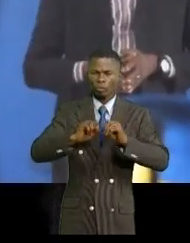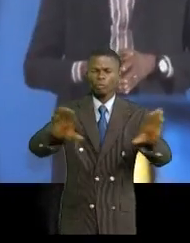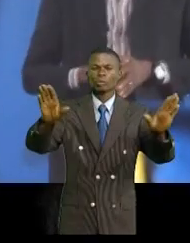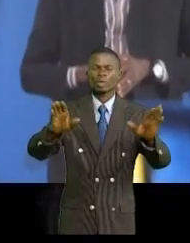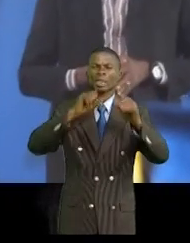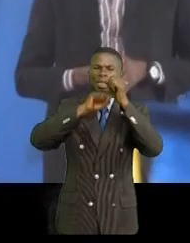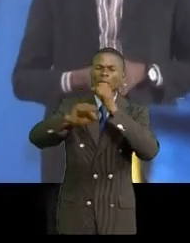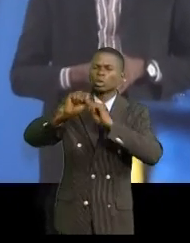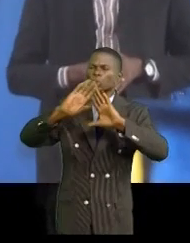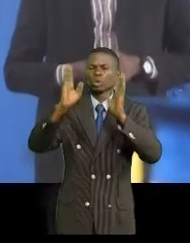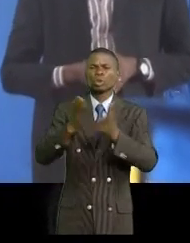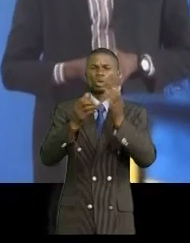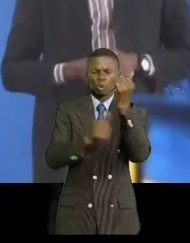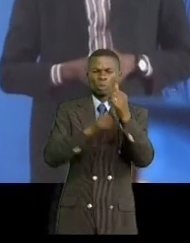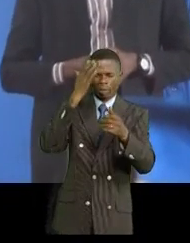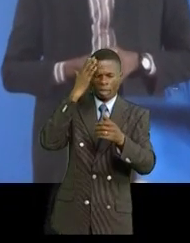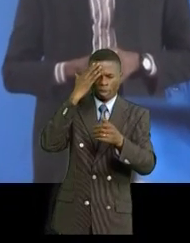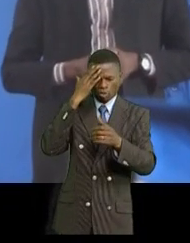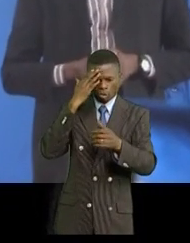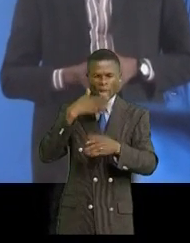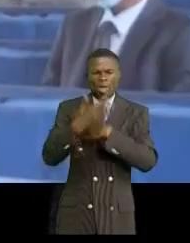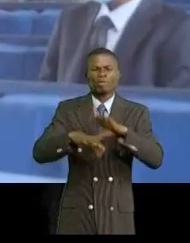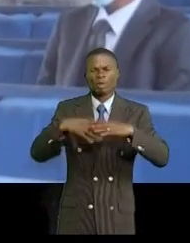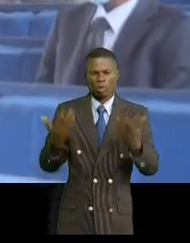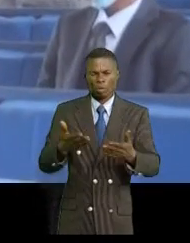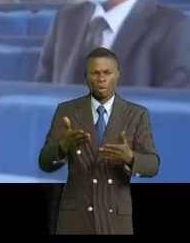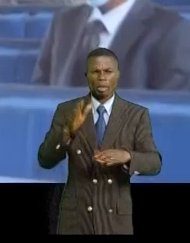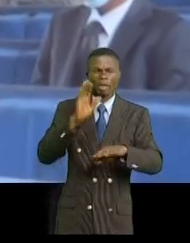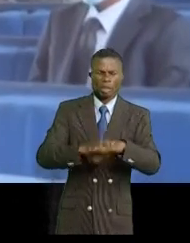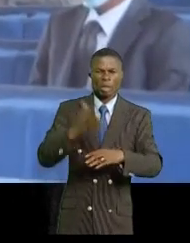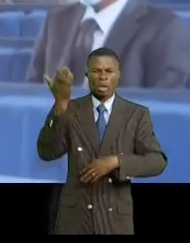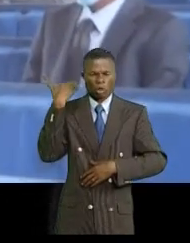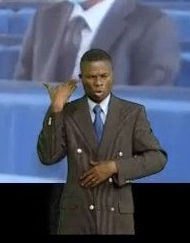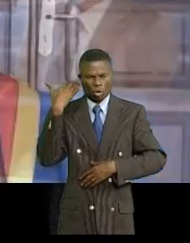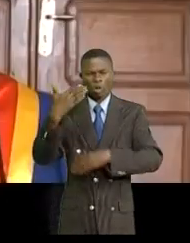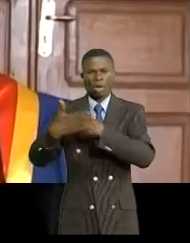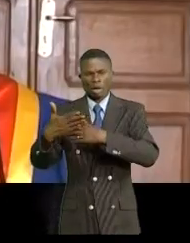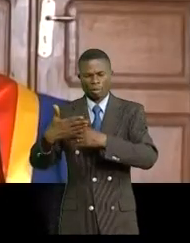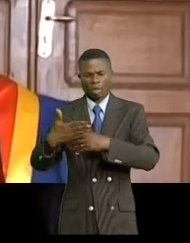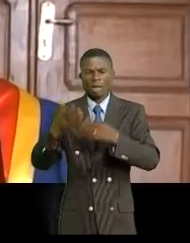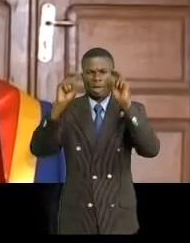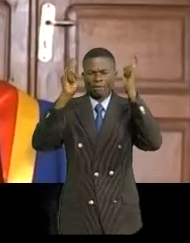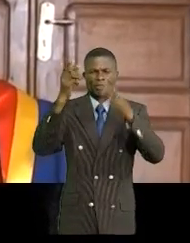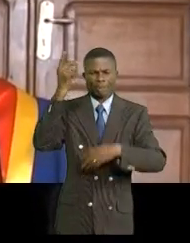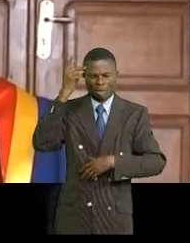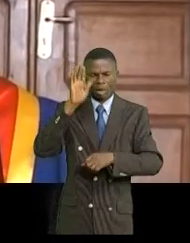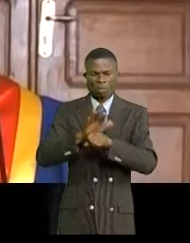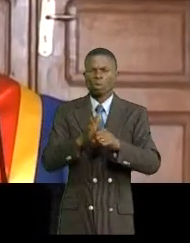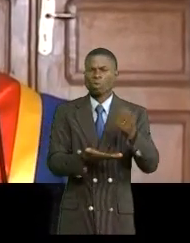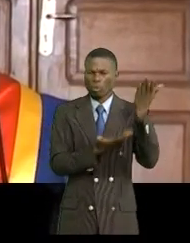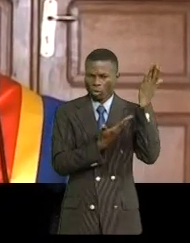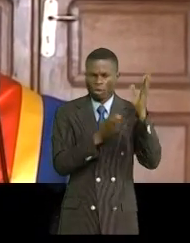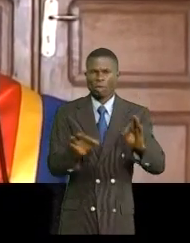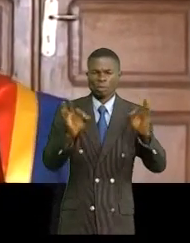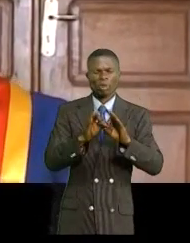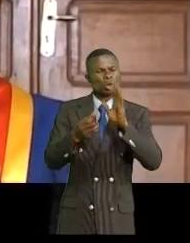sensibiliser la population de la façon dont ils doivent traiter, toucher les eaux qui coulent à travers la ville de Kinshasa. C'est très important parce